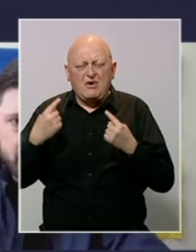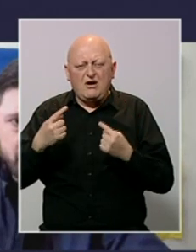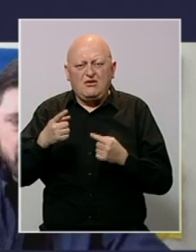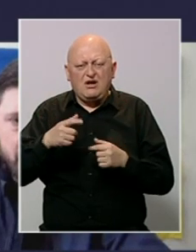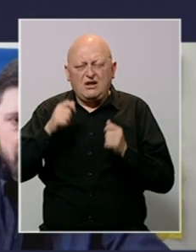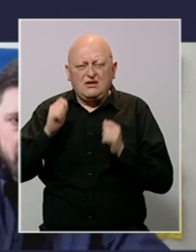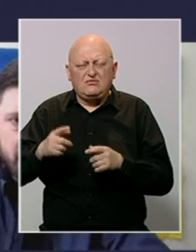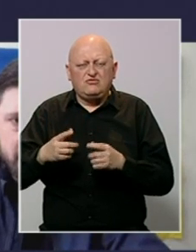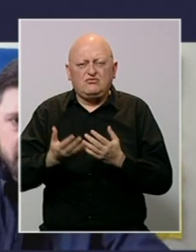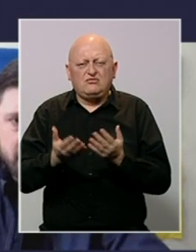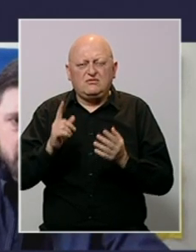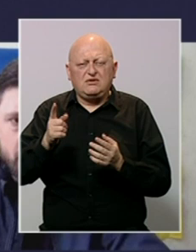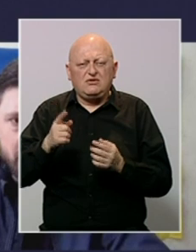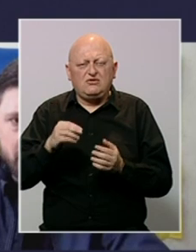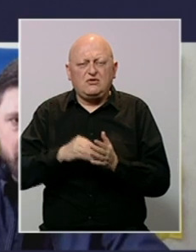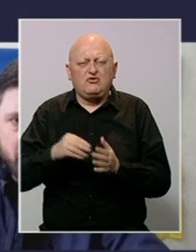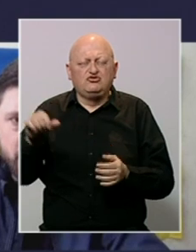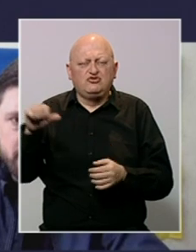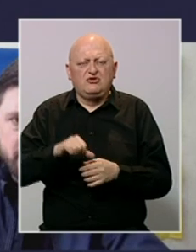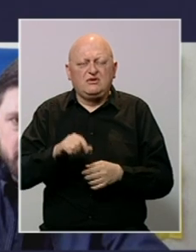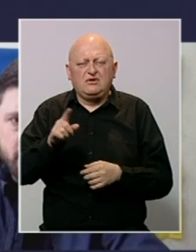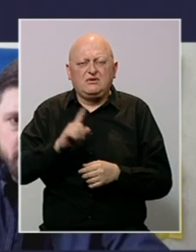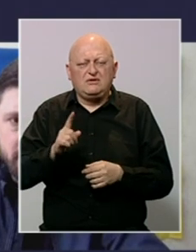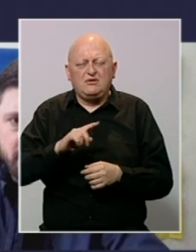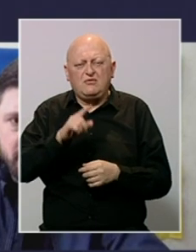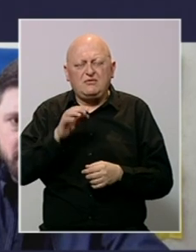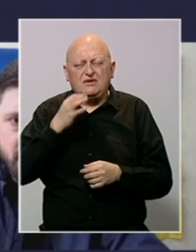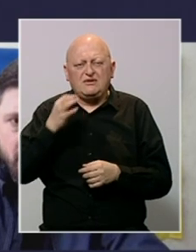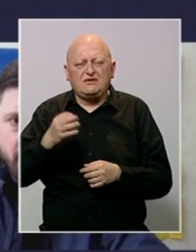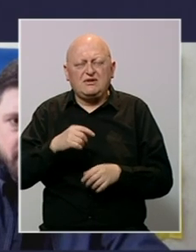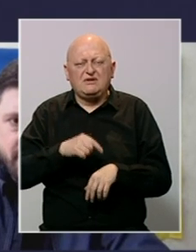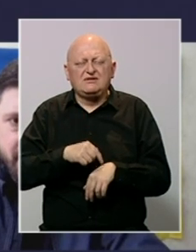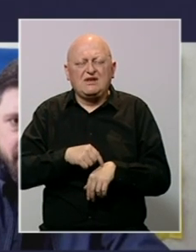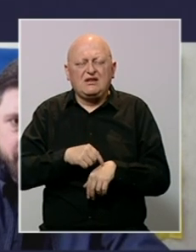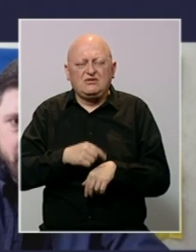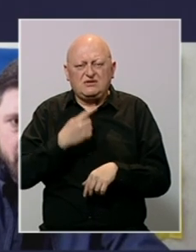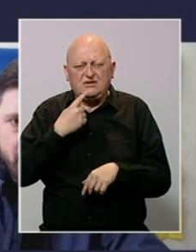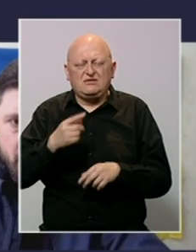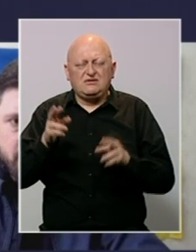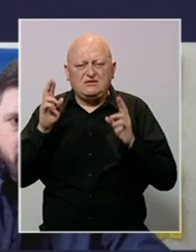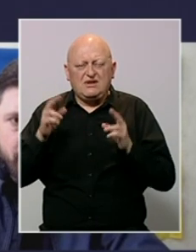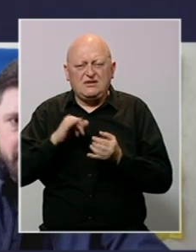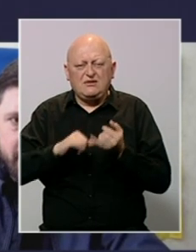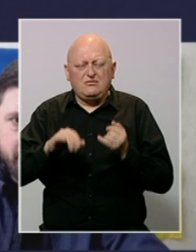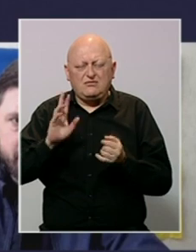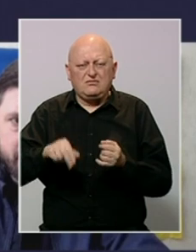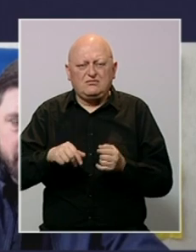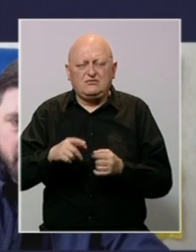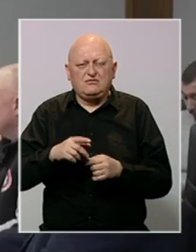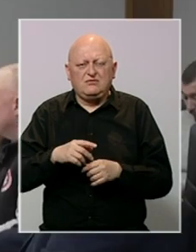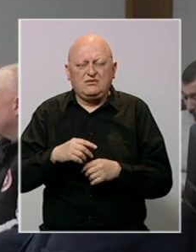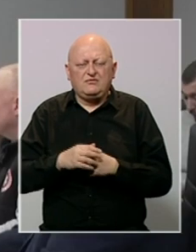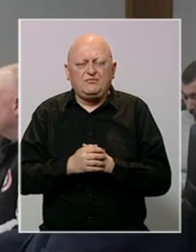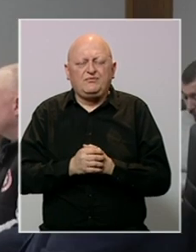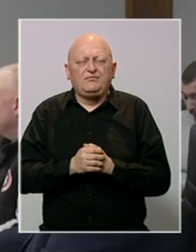kada napuste ovo utvrđenje kažu da je tamo još gore. Tamo nije pitanje dana, nego pitanje sati. Nadamo se da neprijatelj ima trunku humanosti.